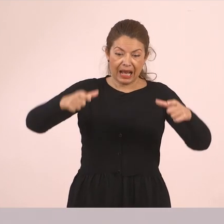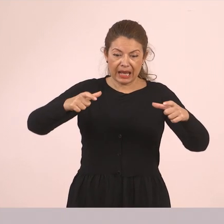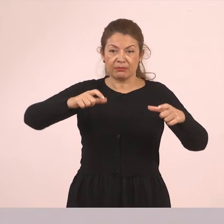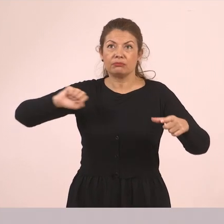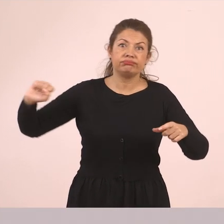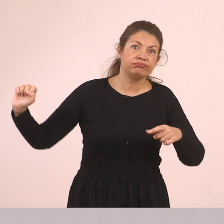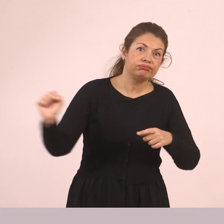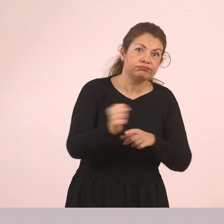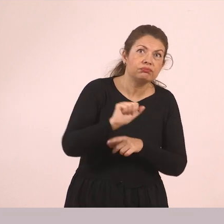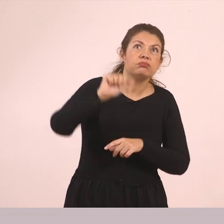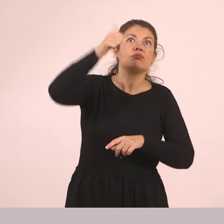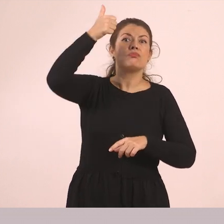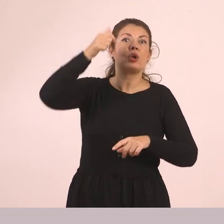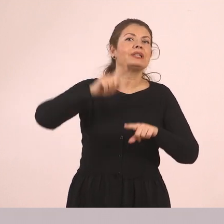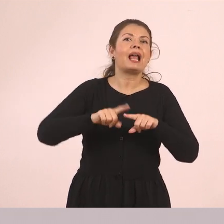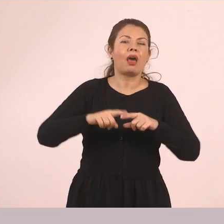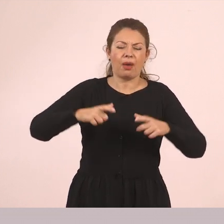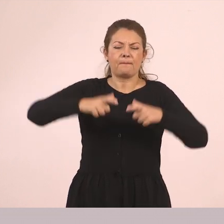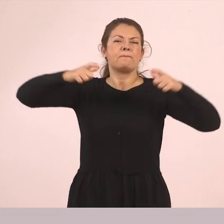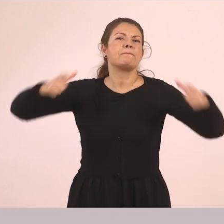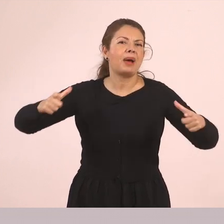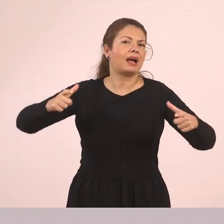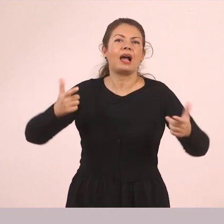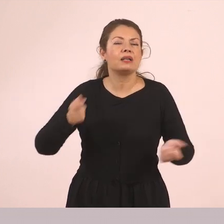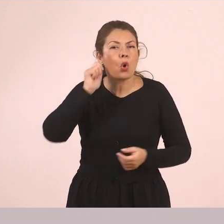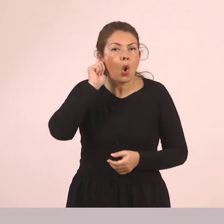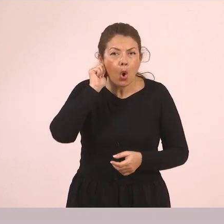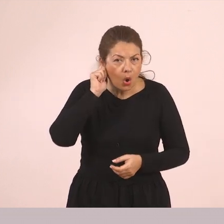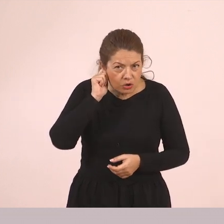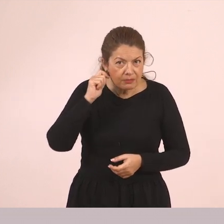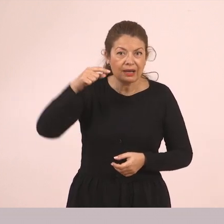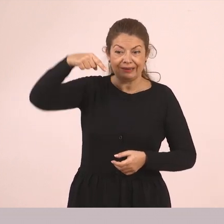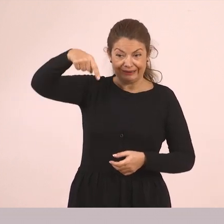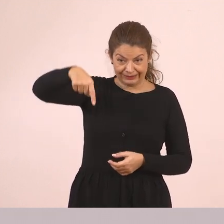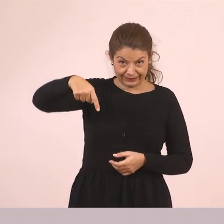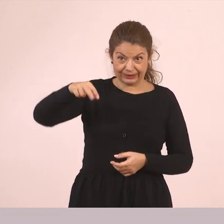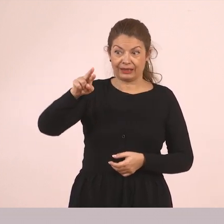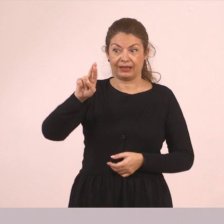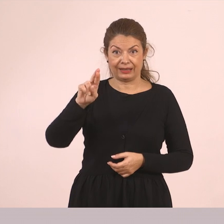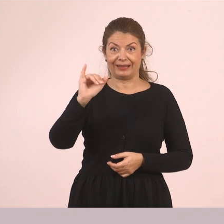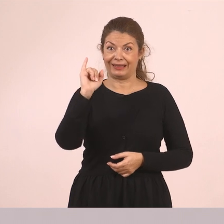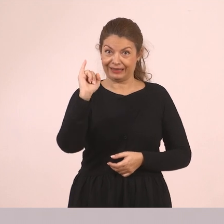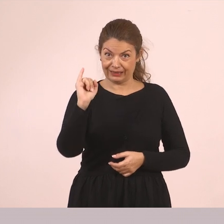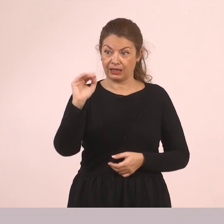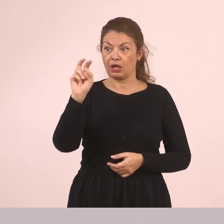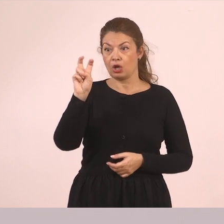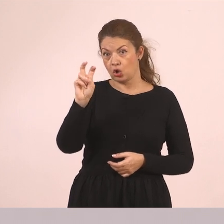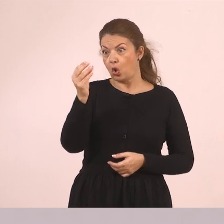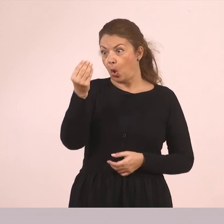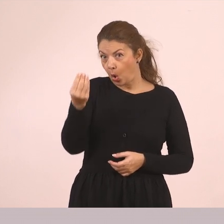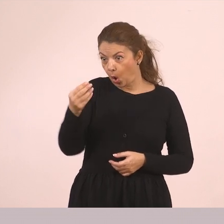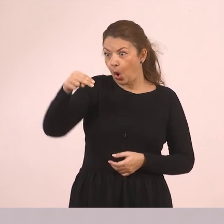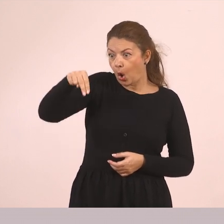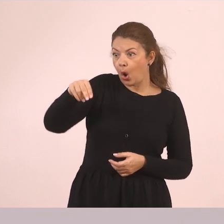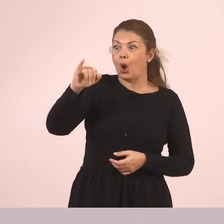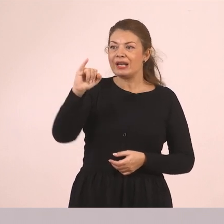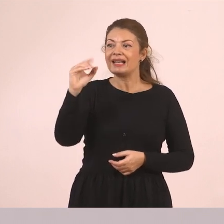ποτάμια μας, αλλιάκμονας ο μεγαλύτερος. Πάμε στις λίμνες. Η μεγαλύτερη λίμνη της Ελλάδας, για όσους κατάγεστε